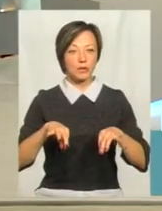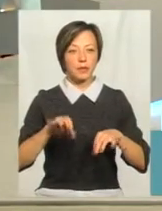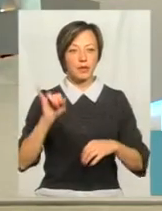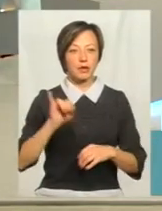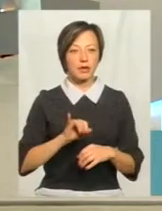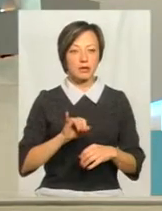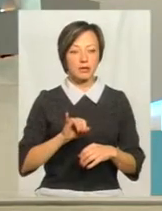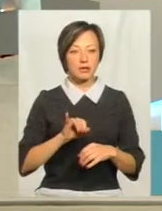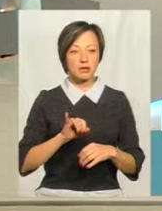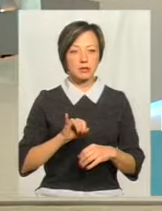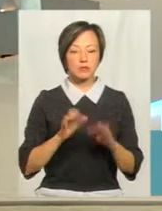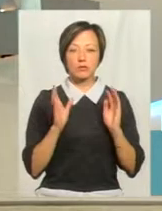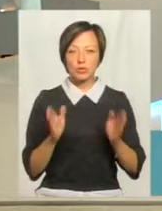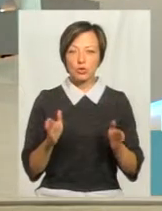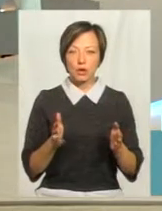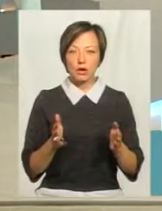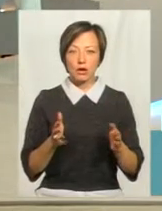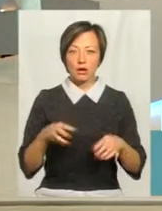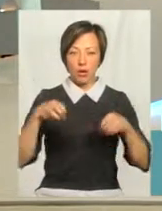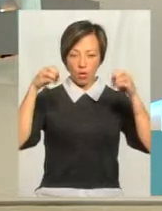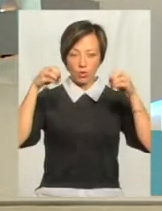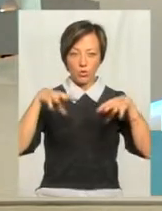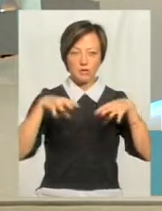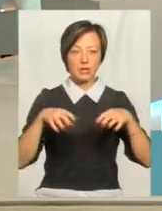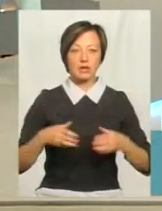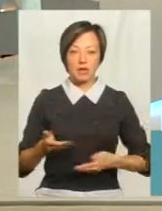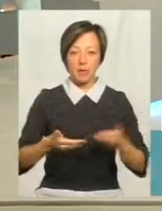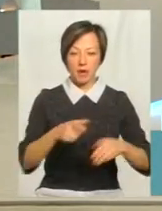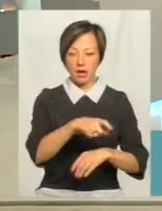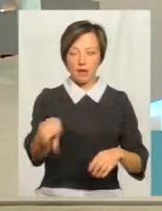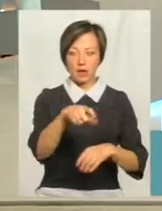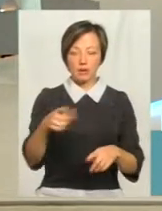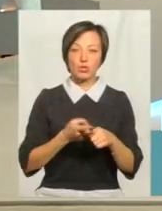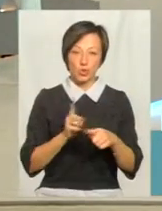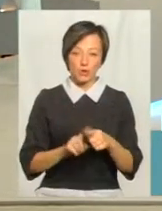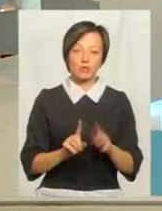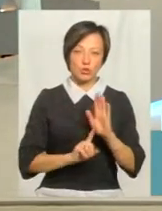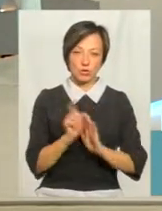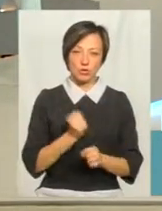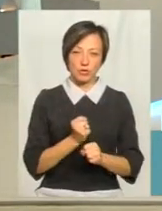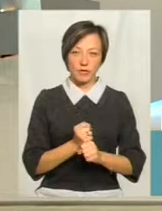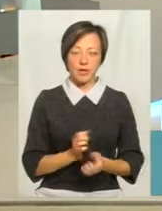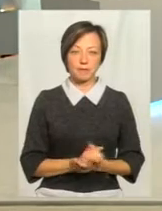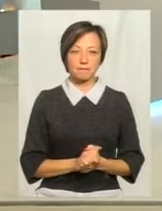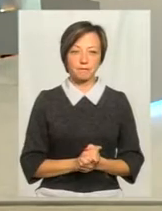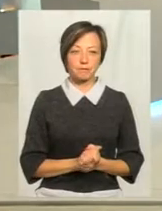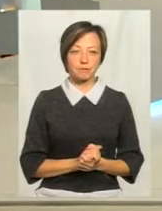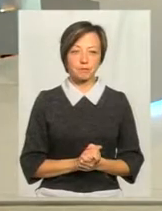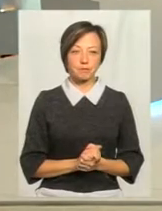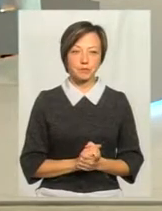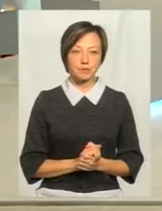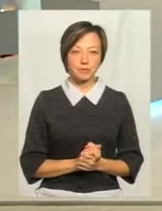і буде освітлений зверху перехід. Тоді даний світлофорний об'єкт запрацює. Значить,